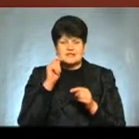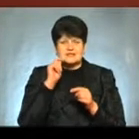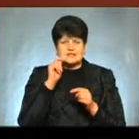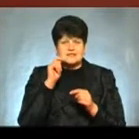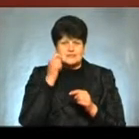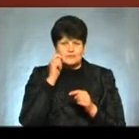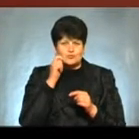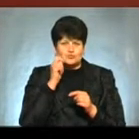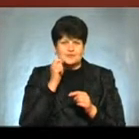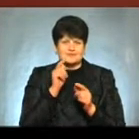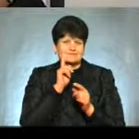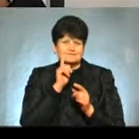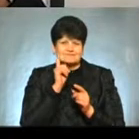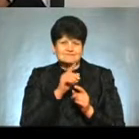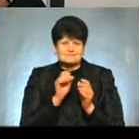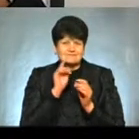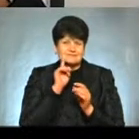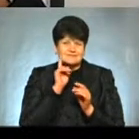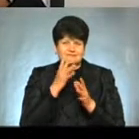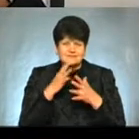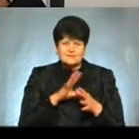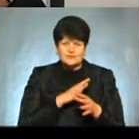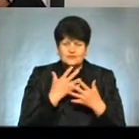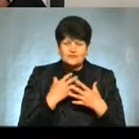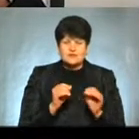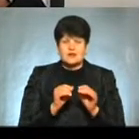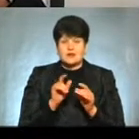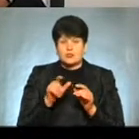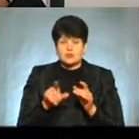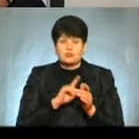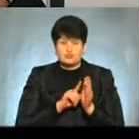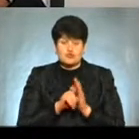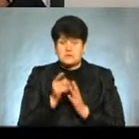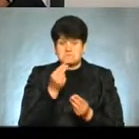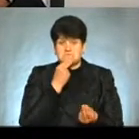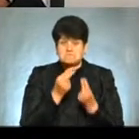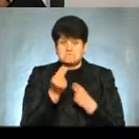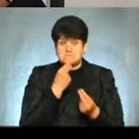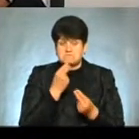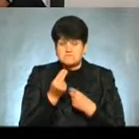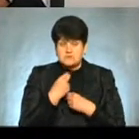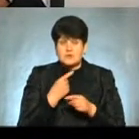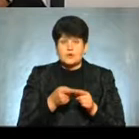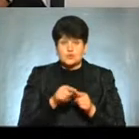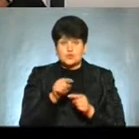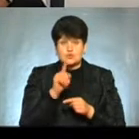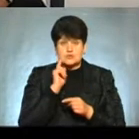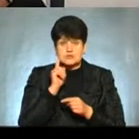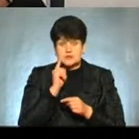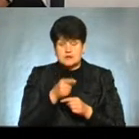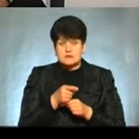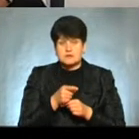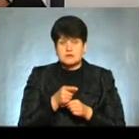вже була І люди почали їх споживати як саму зелень, так і через